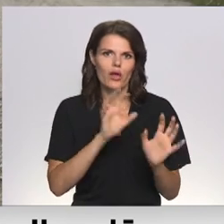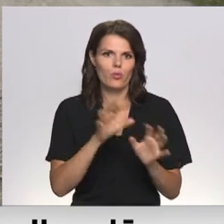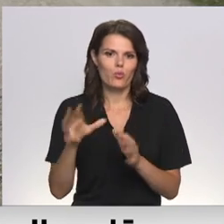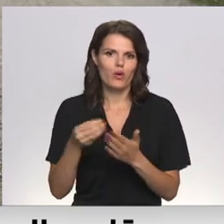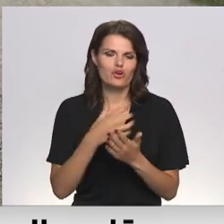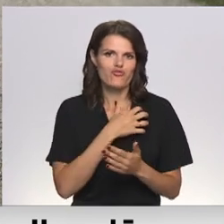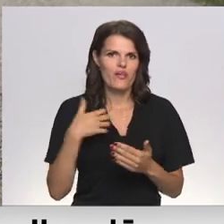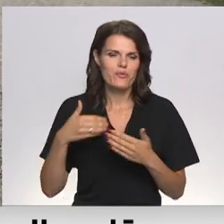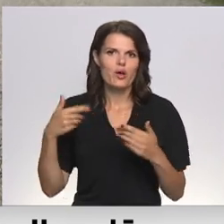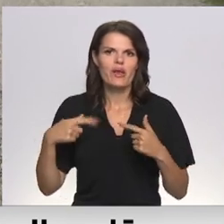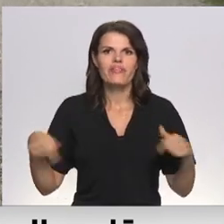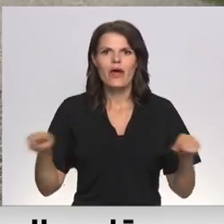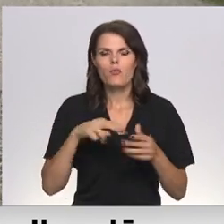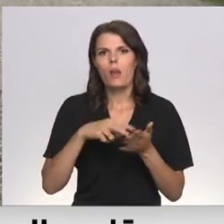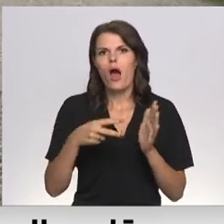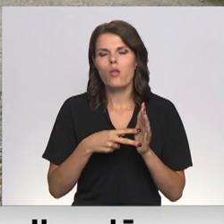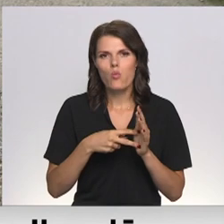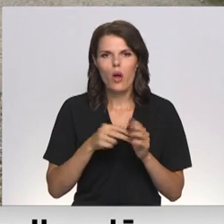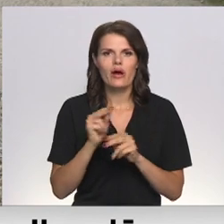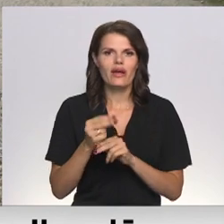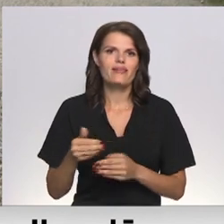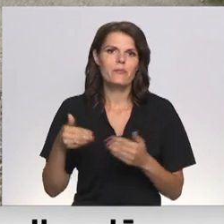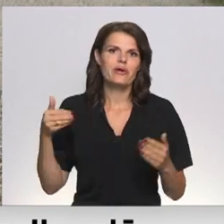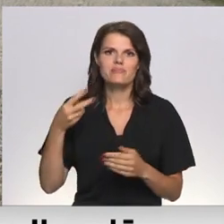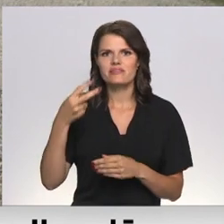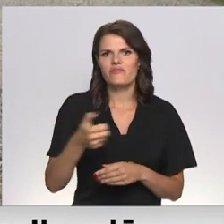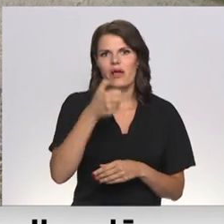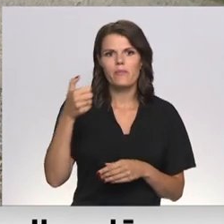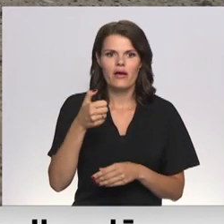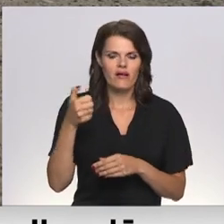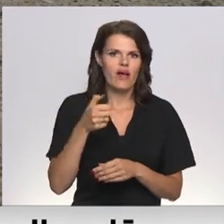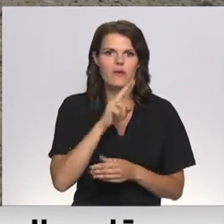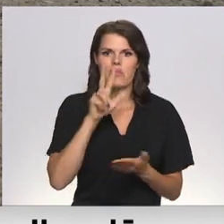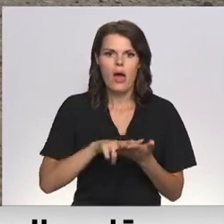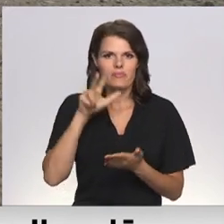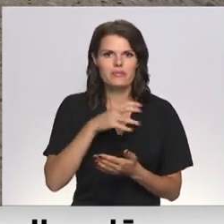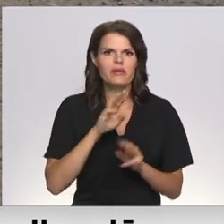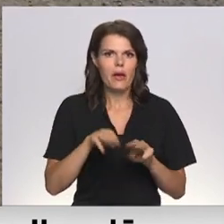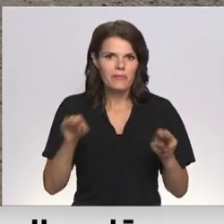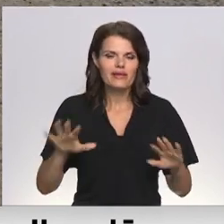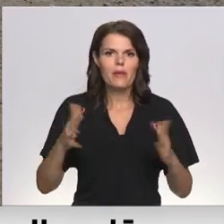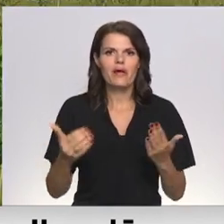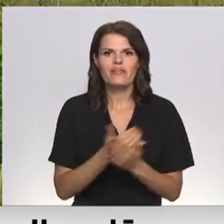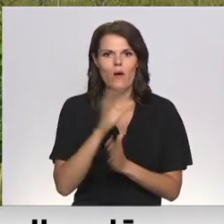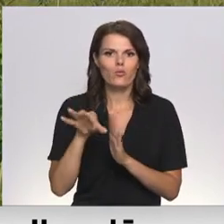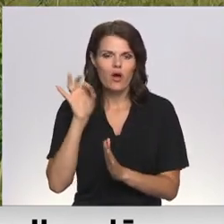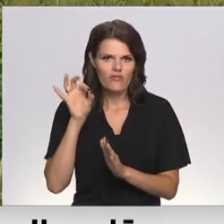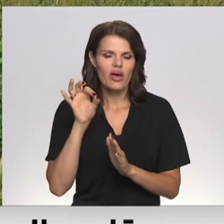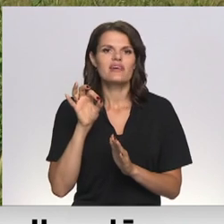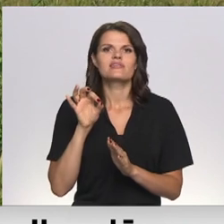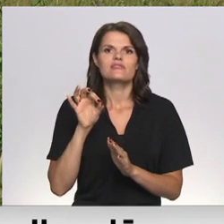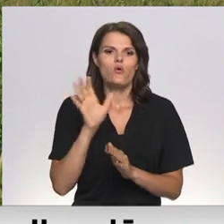Iepriekšējo teritorijas plānojuma redakciju pirms diviem gadiem varam neakceptēja, taču jauno versiju ministrī no ķekavas